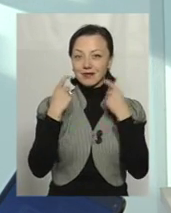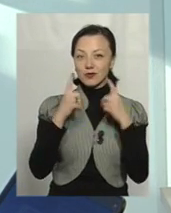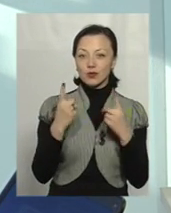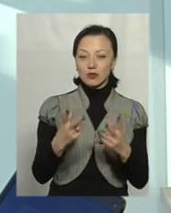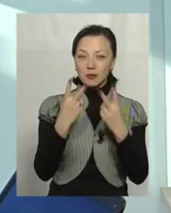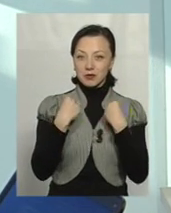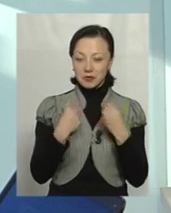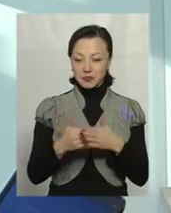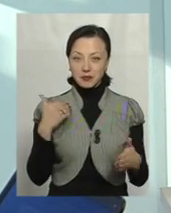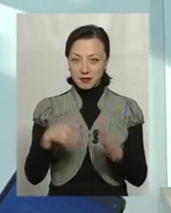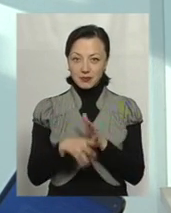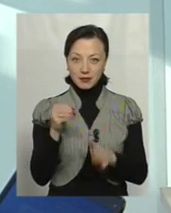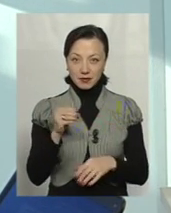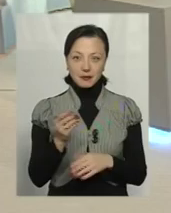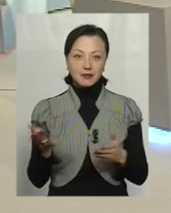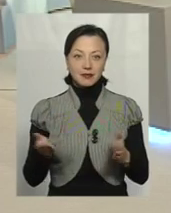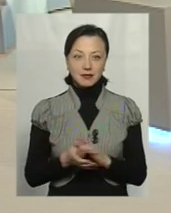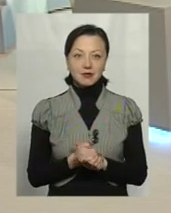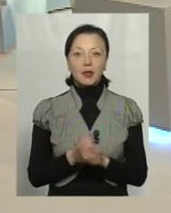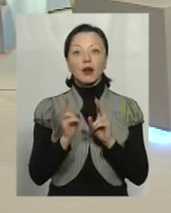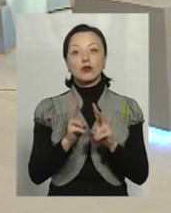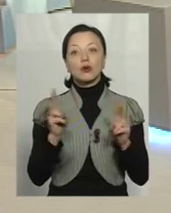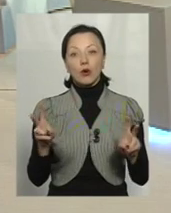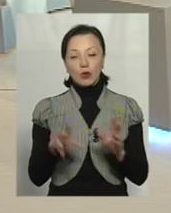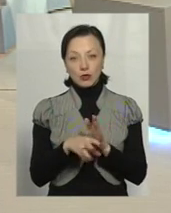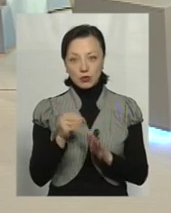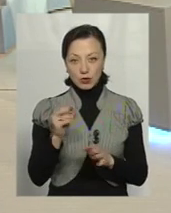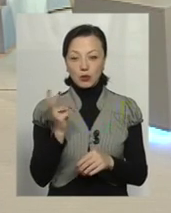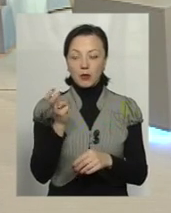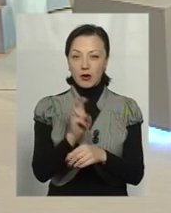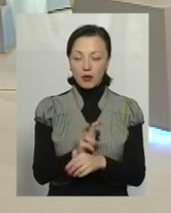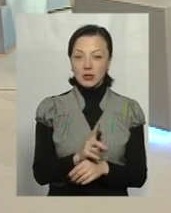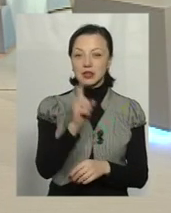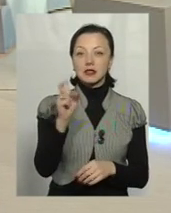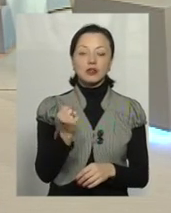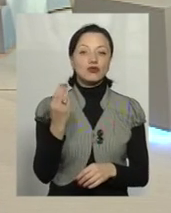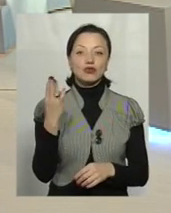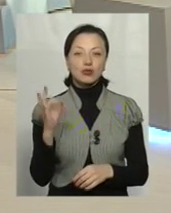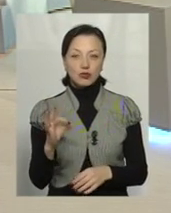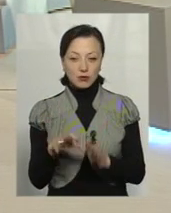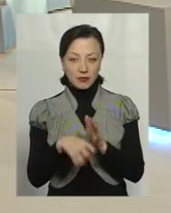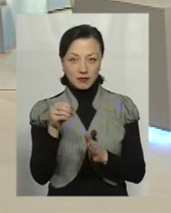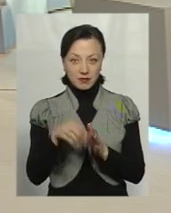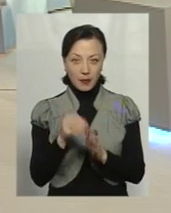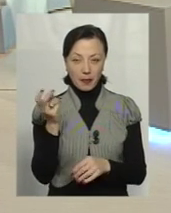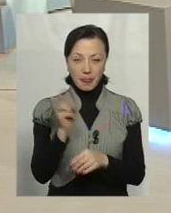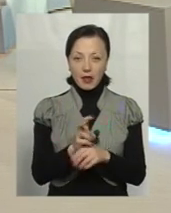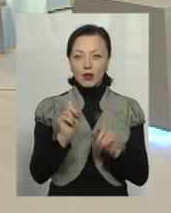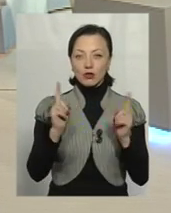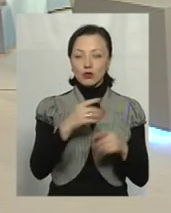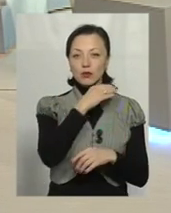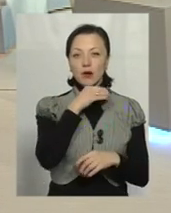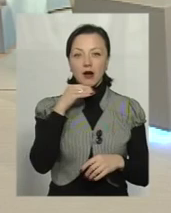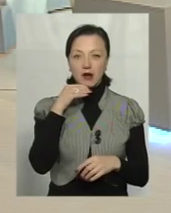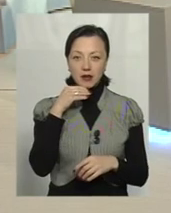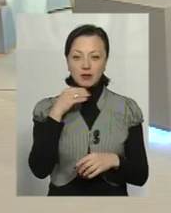і щось крикне перед виборами? Хто голосує? Хто приходить на вибор? За що голосує? Я думаю, що дуже багато